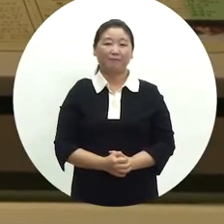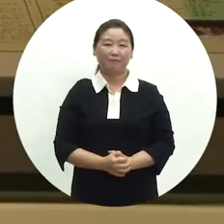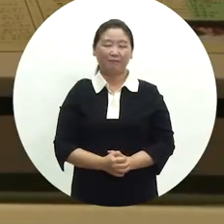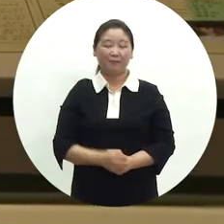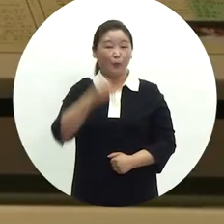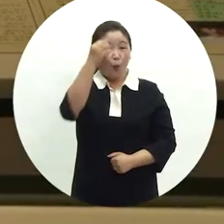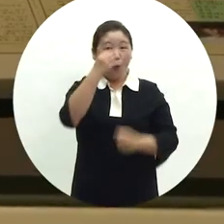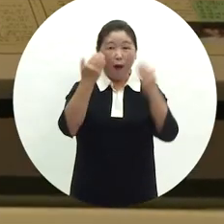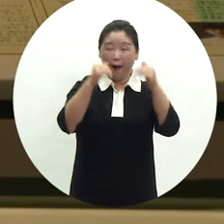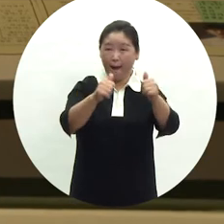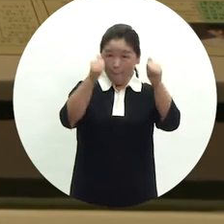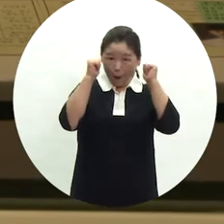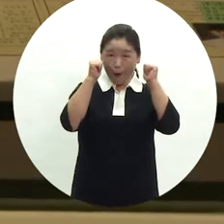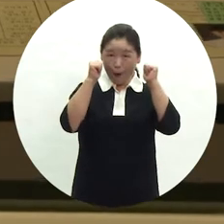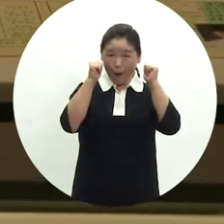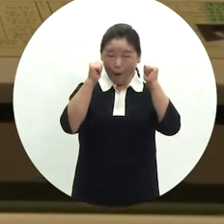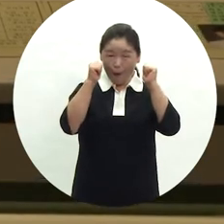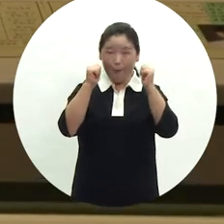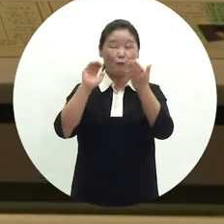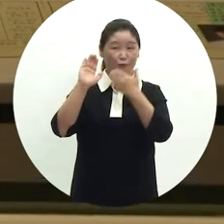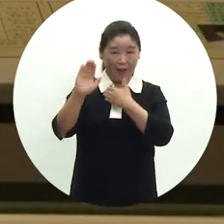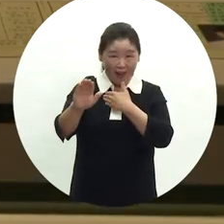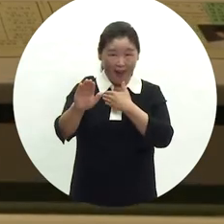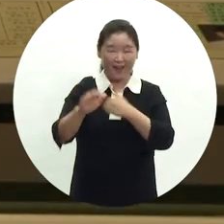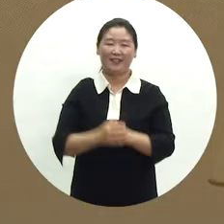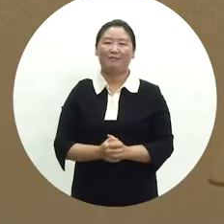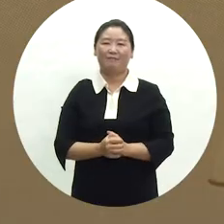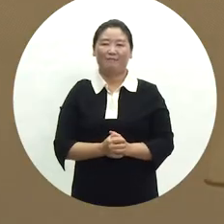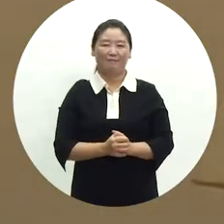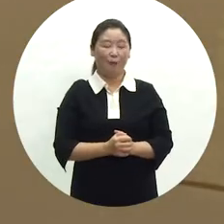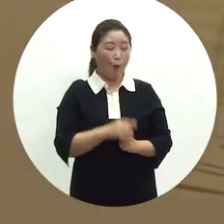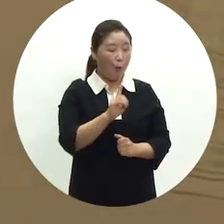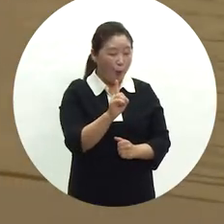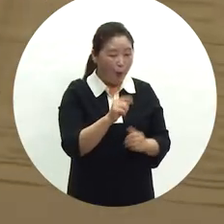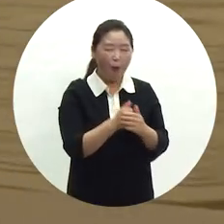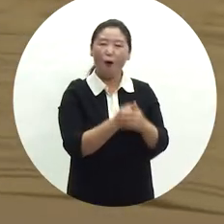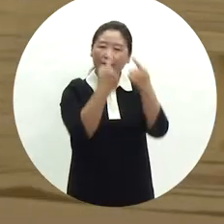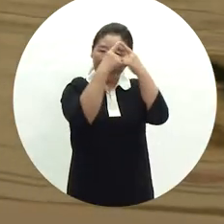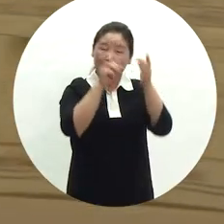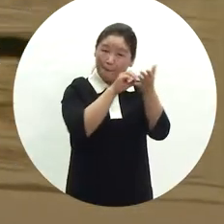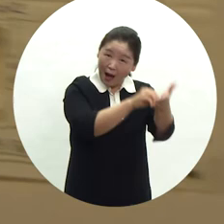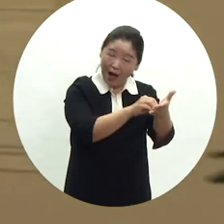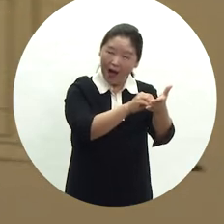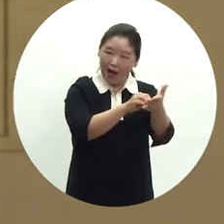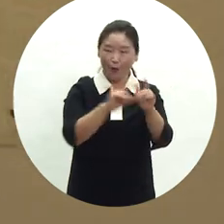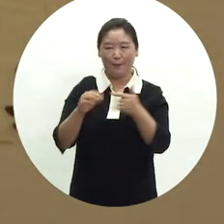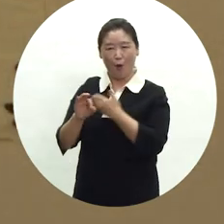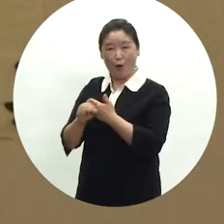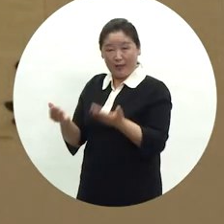고등학교를 졸업하거나 그 과정에 해당하는 교육을 마치면 적성에 따라 대학교를 진학하거나